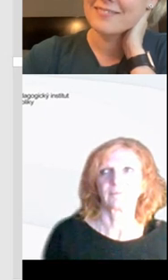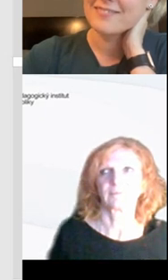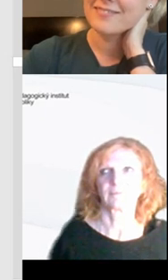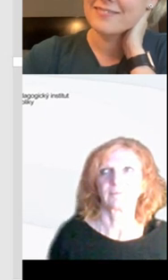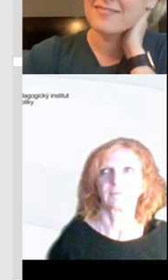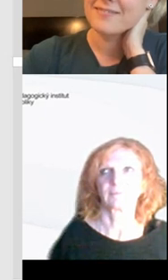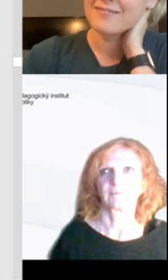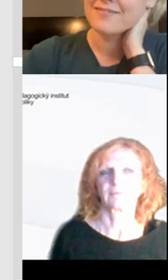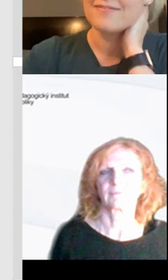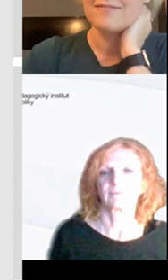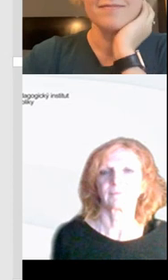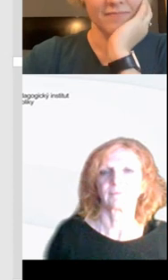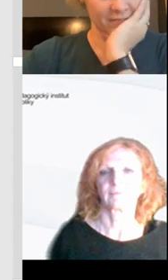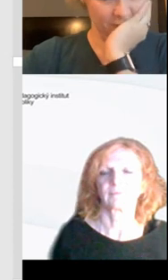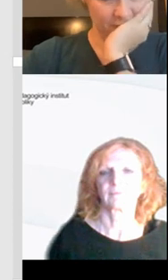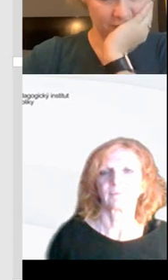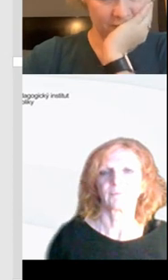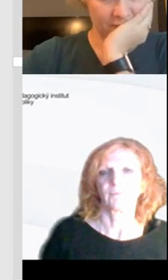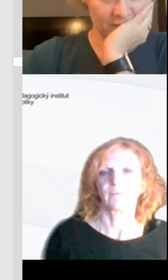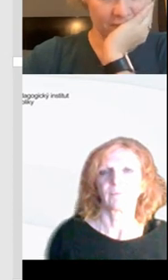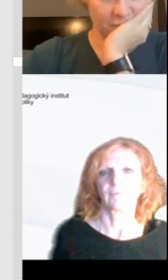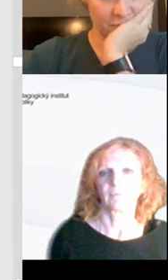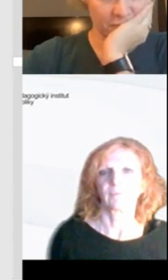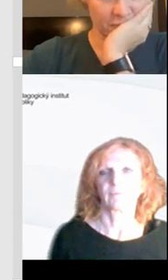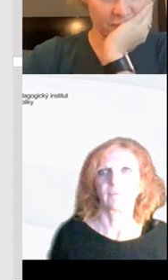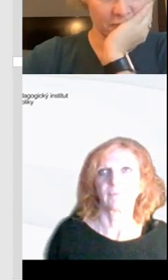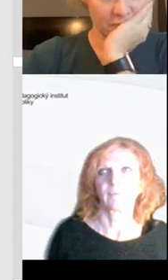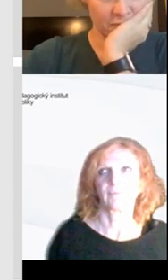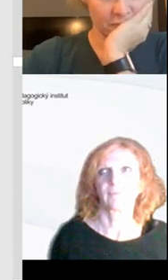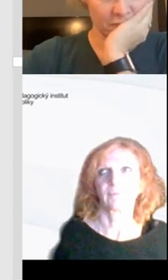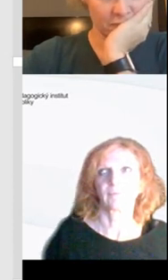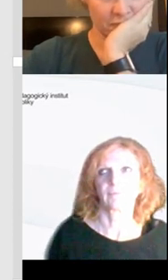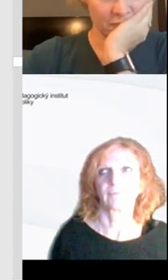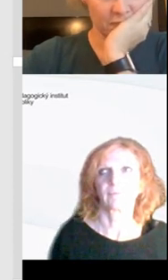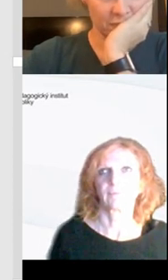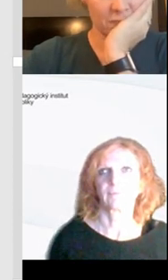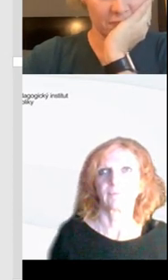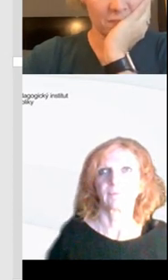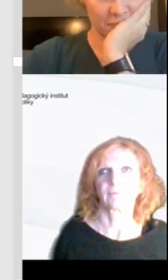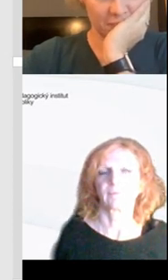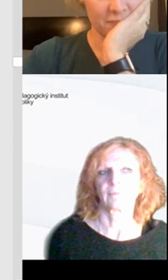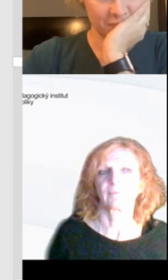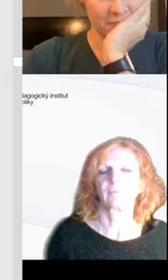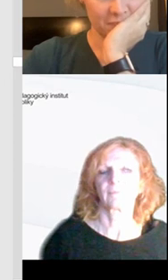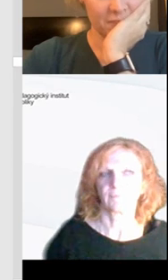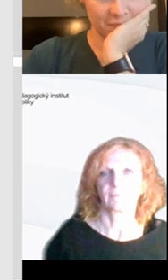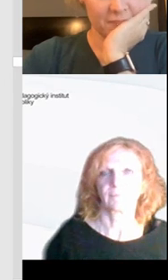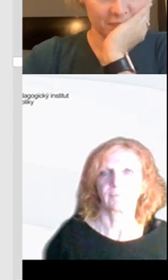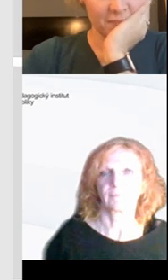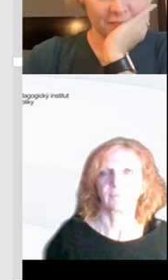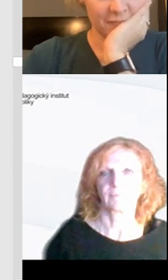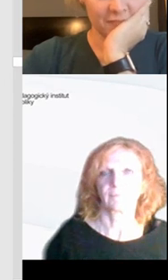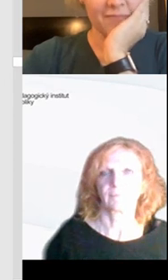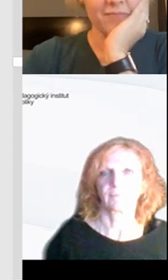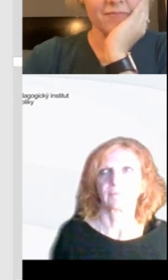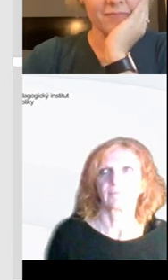novou technologii, takže nemáme vůbec možnosti digitální technologie rozvíjet. Oproti třeba jiným webinářům, na kterých jsem byla, tak mám jenom